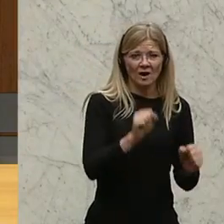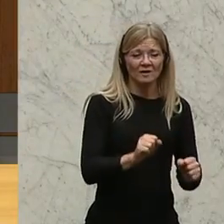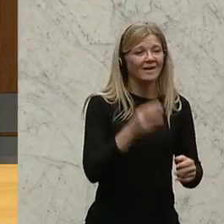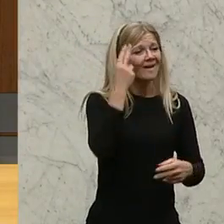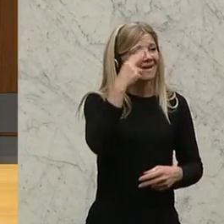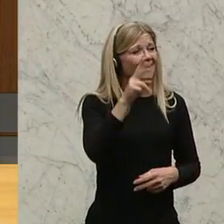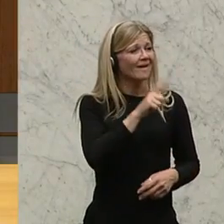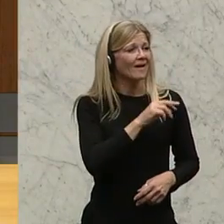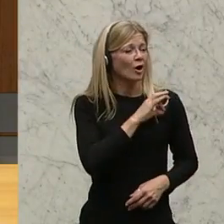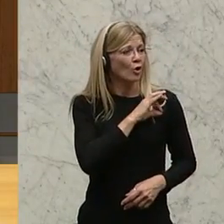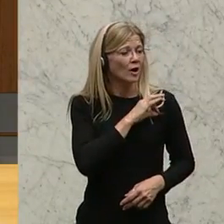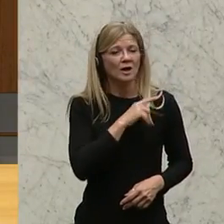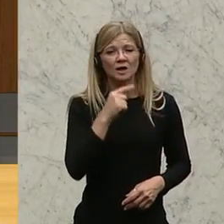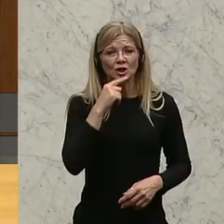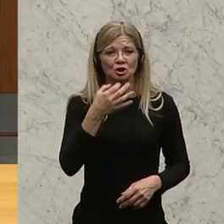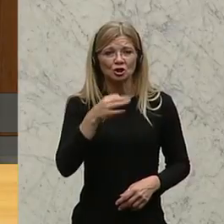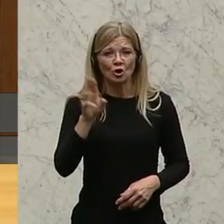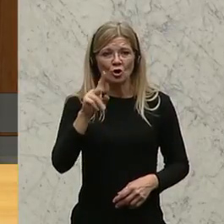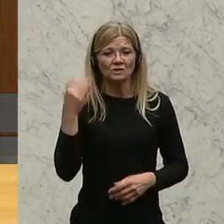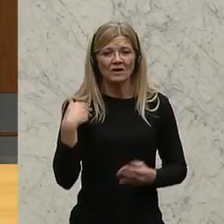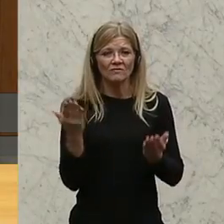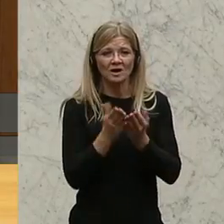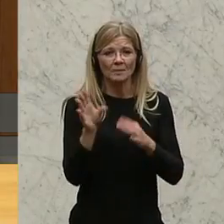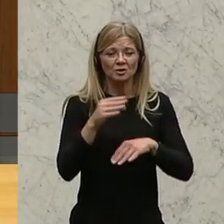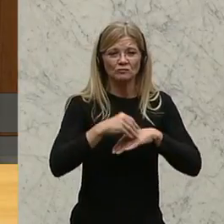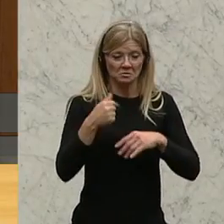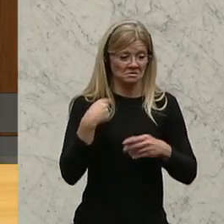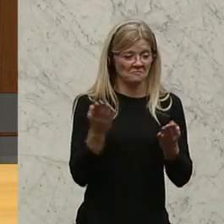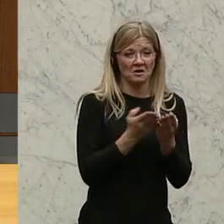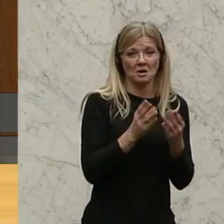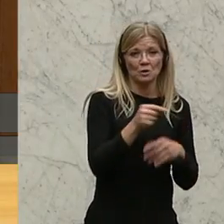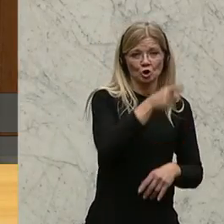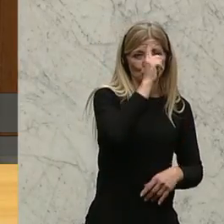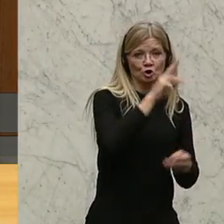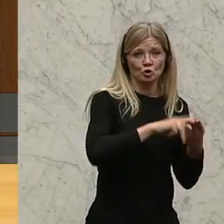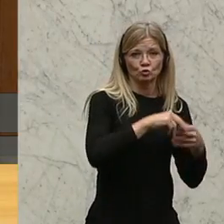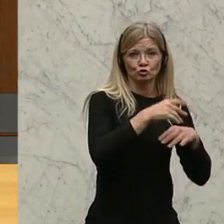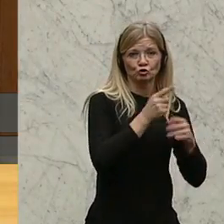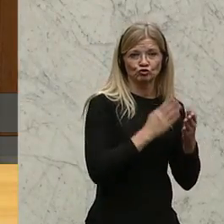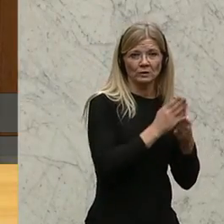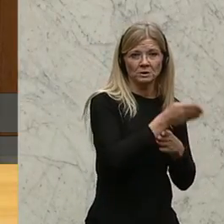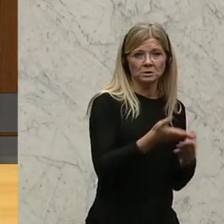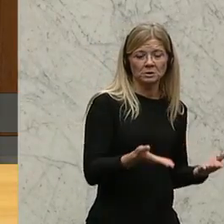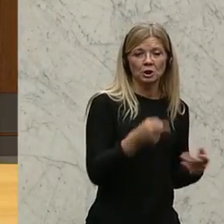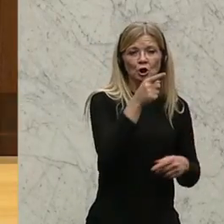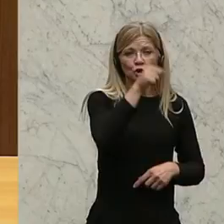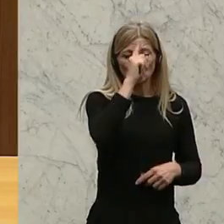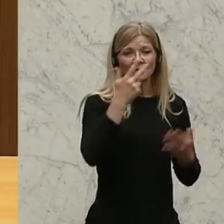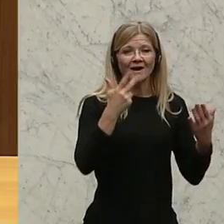Zwischenruf gemacht, Vergleich mit Schweden. Ich vergleiche ganz gerne mit Deutschland oder mit der Schweiz. In Deutschland sind die Rundfunkgebühren 8 Milliarden Euro